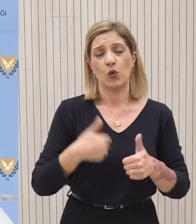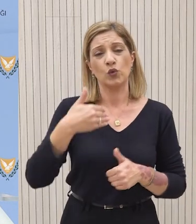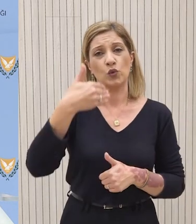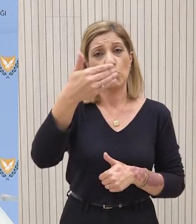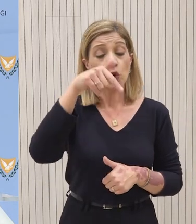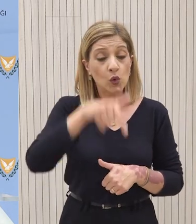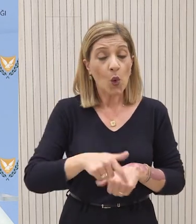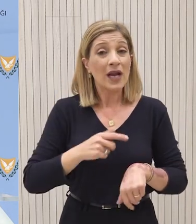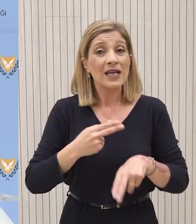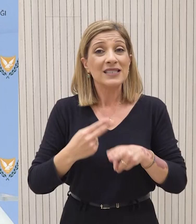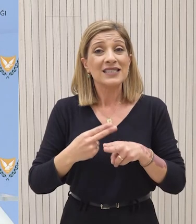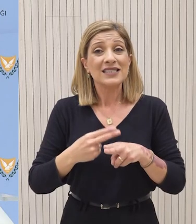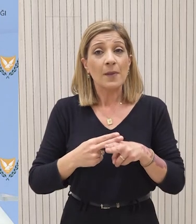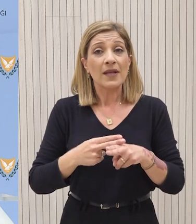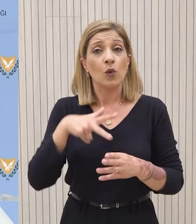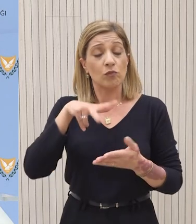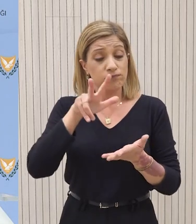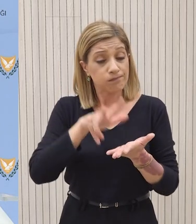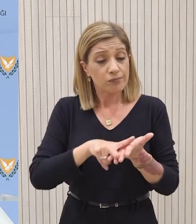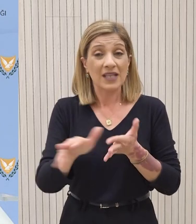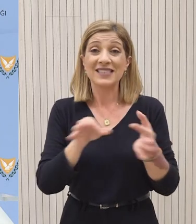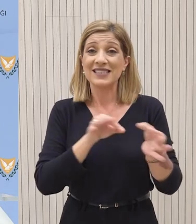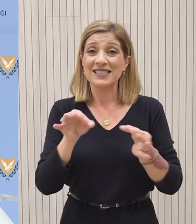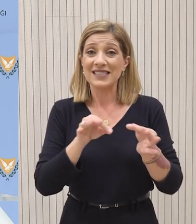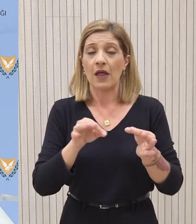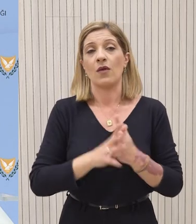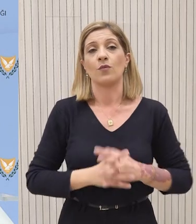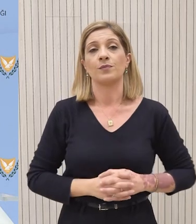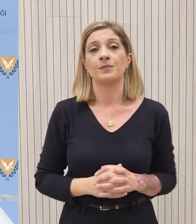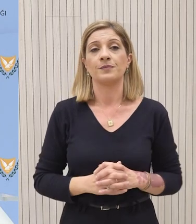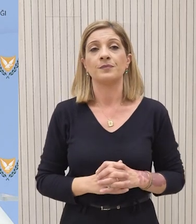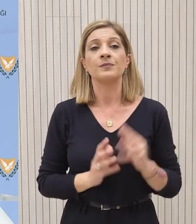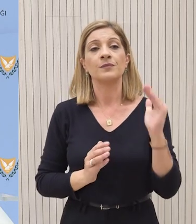αυτή τη στιγμή είναι να προχωρήσει η επικαιροποίηση του φυστάμενου σχεδίου παραγωγής και ανάπτυξης.